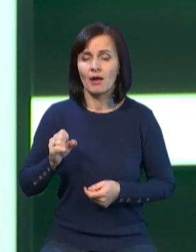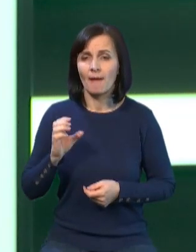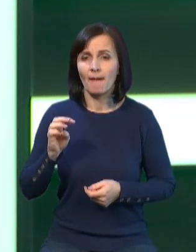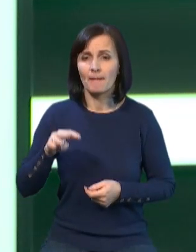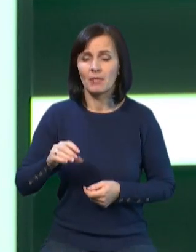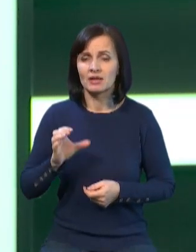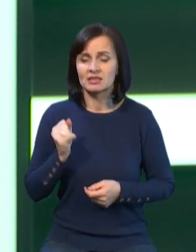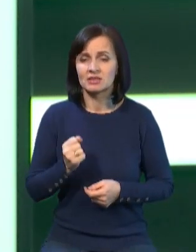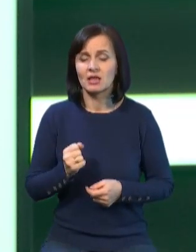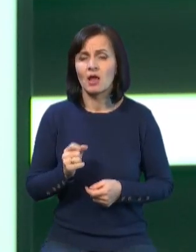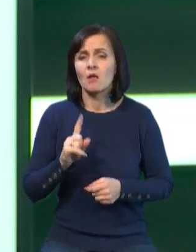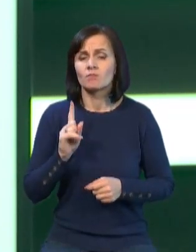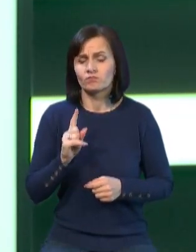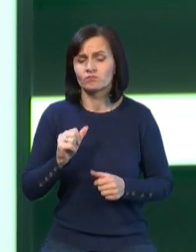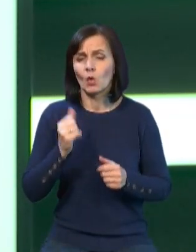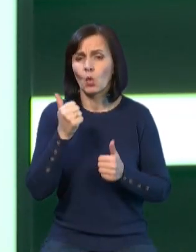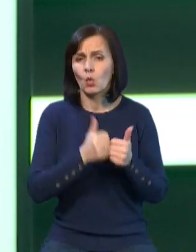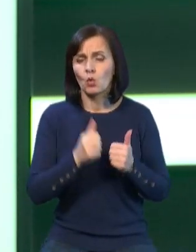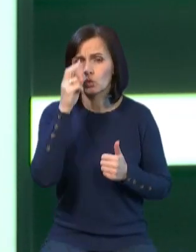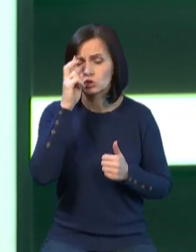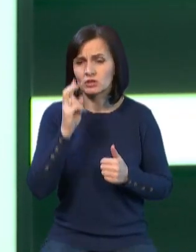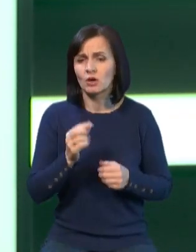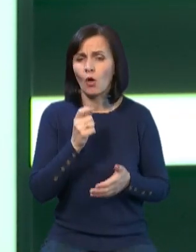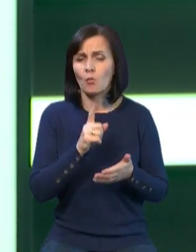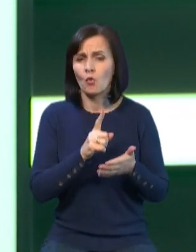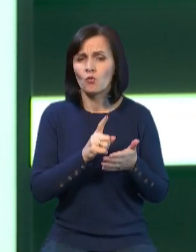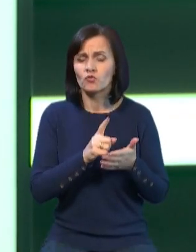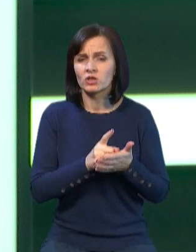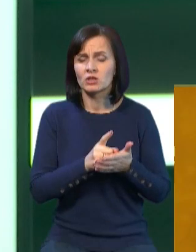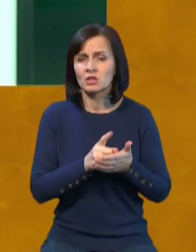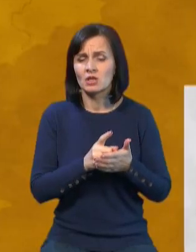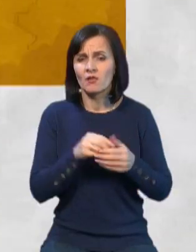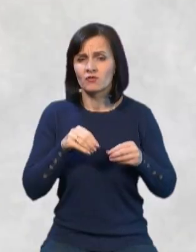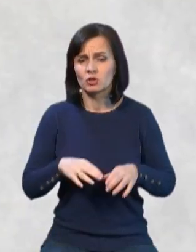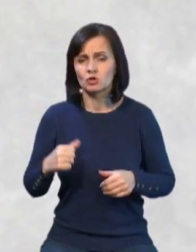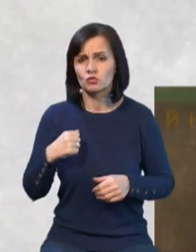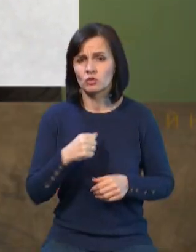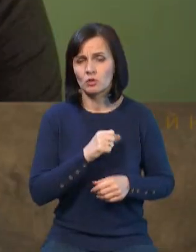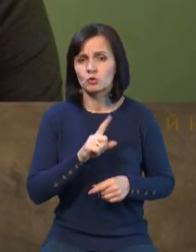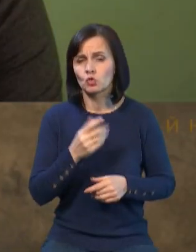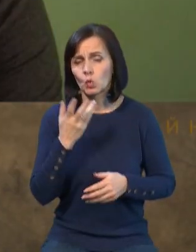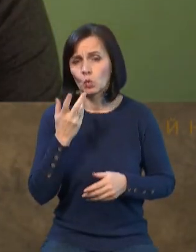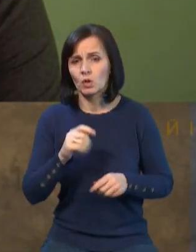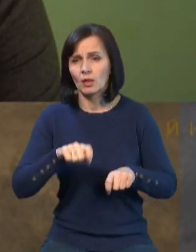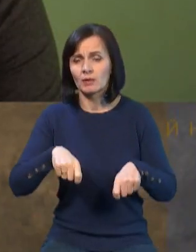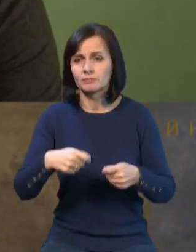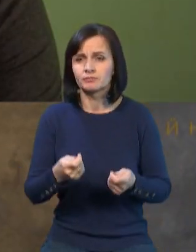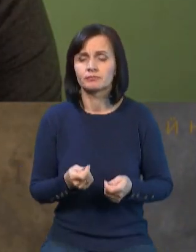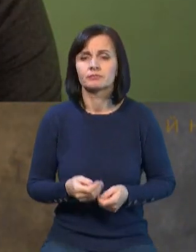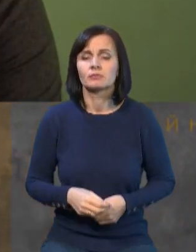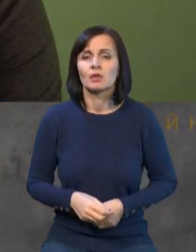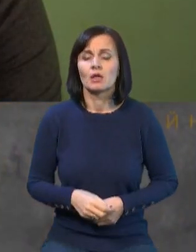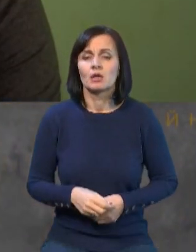Детальніше про це будемо говорити з Олегом Катковим, головним редактором «Дефенс-Експрес». Пане Олеже, вітаємо вас в ефірі. Доброго ранку.